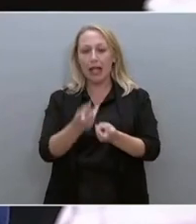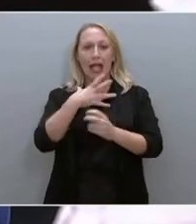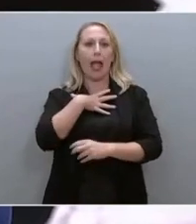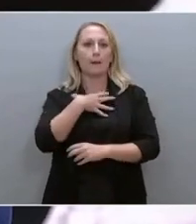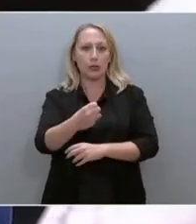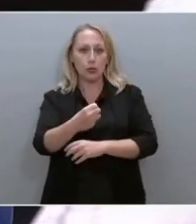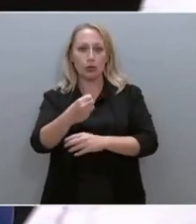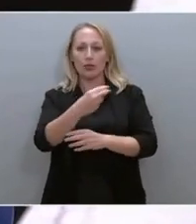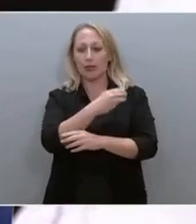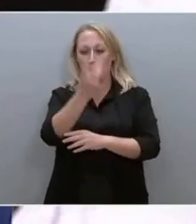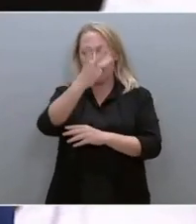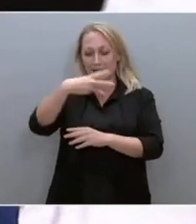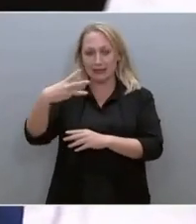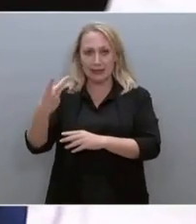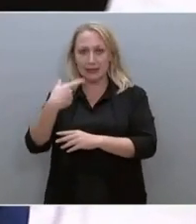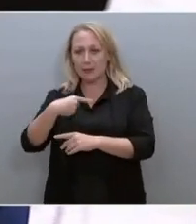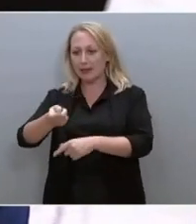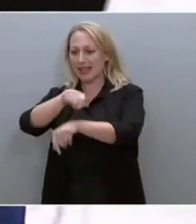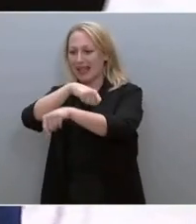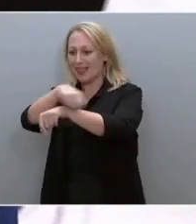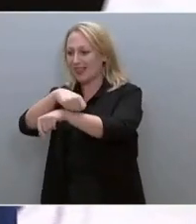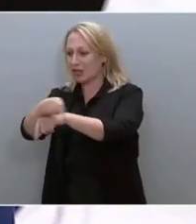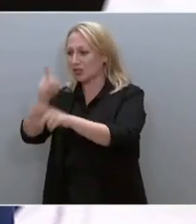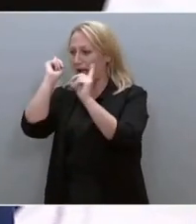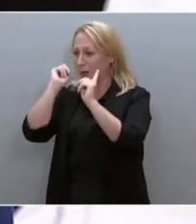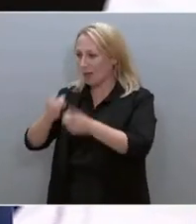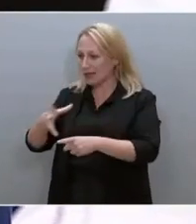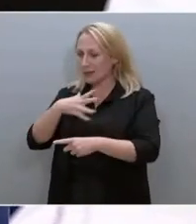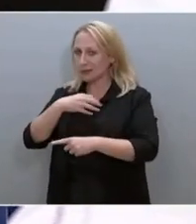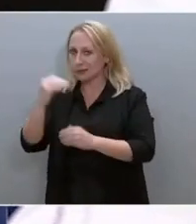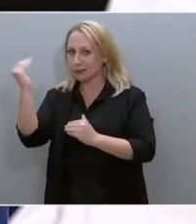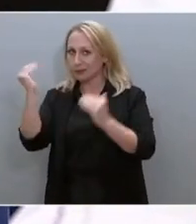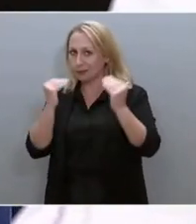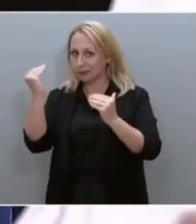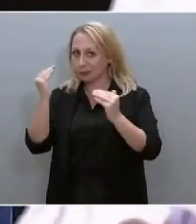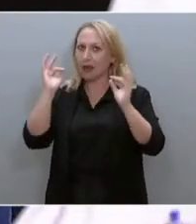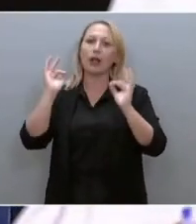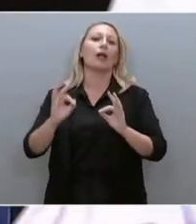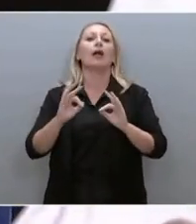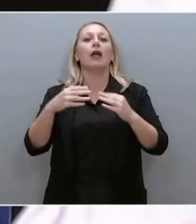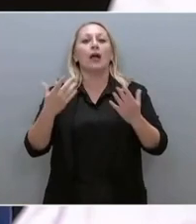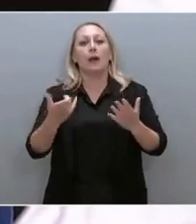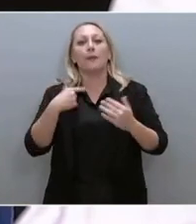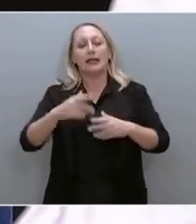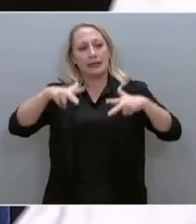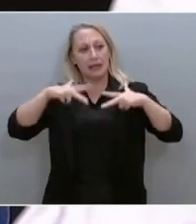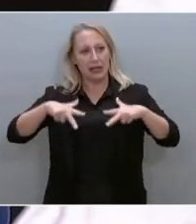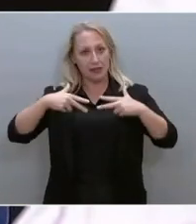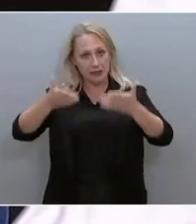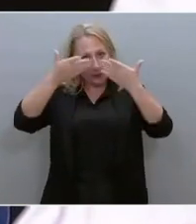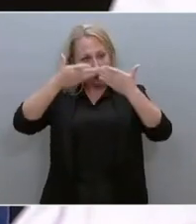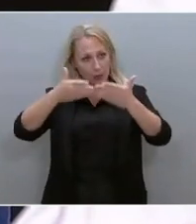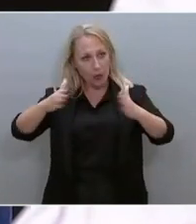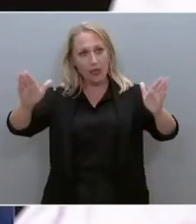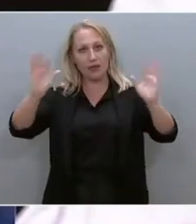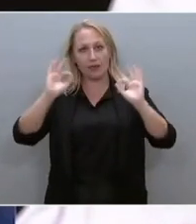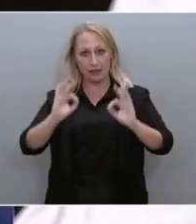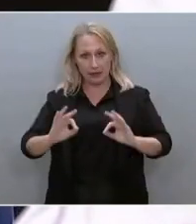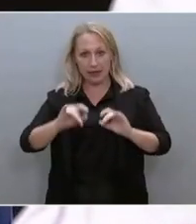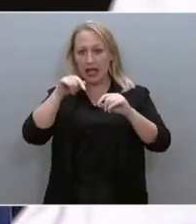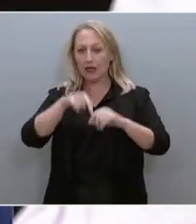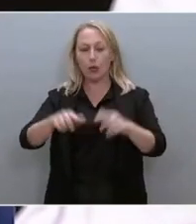πλευρά του ΣΥΡΙΖΑ αποφάσεις της δικαιοσύνης στη λειτουργία της. Στην πράξη, λοιπόν, από μια πρωτευτική διακυβέρνηση, τι σημαίνει αυτή η θεσμική και δημοκρατική